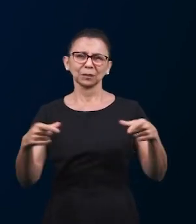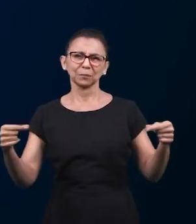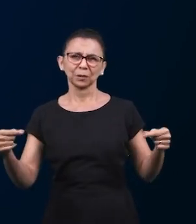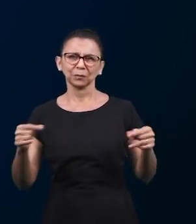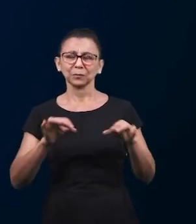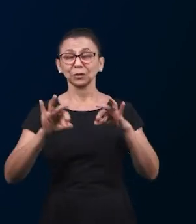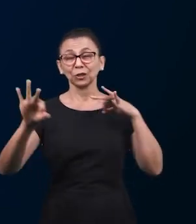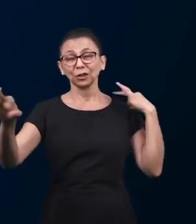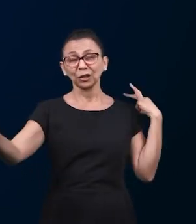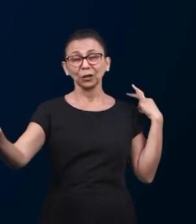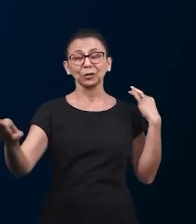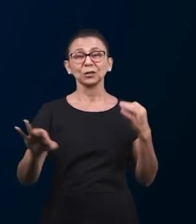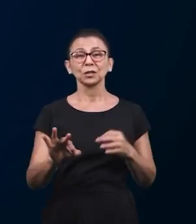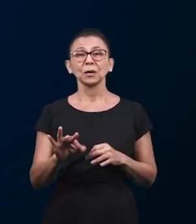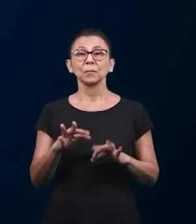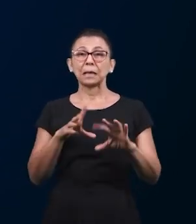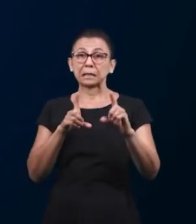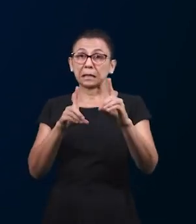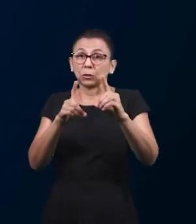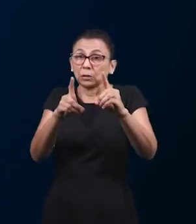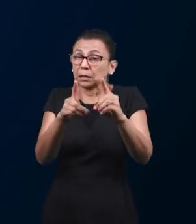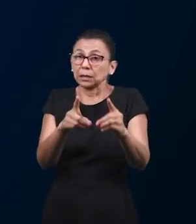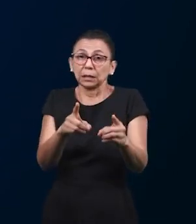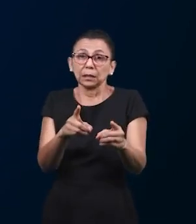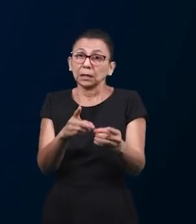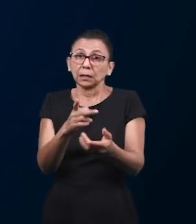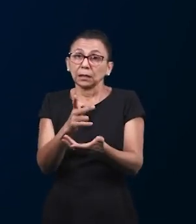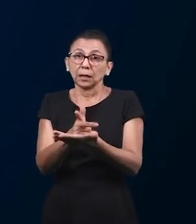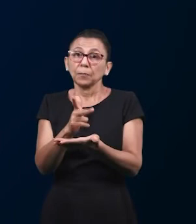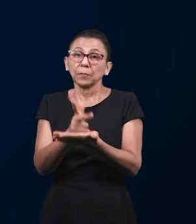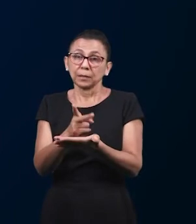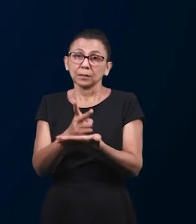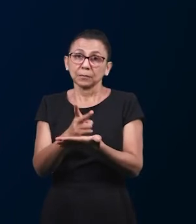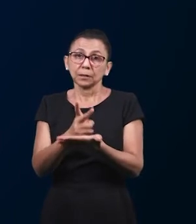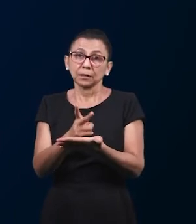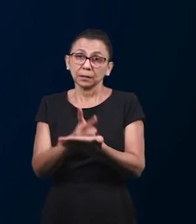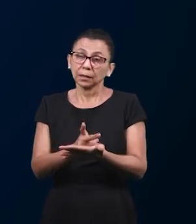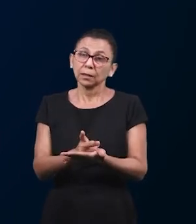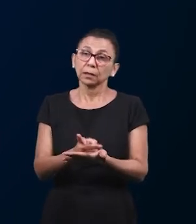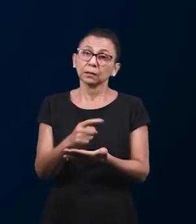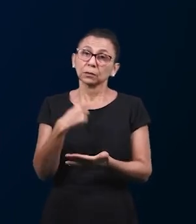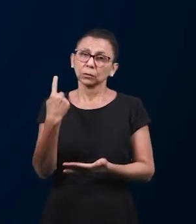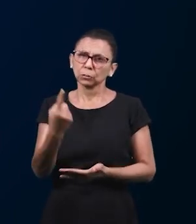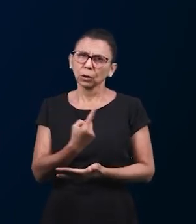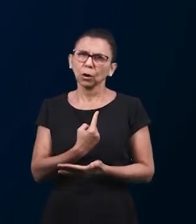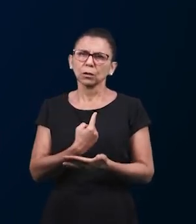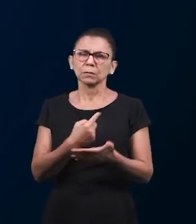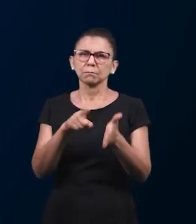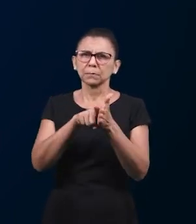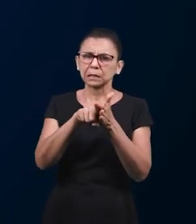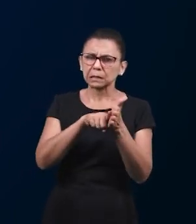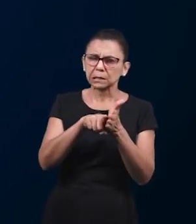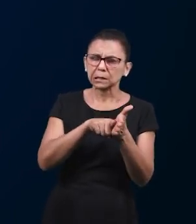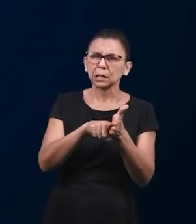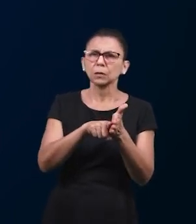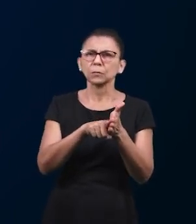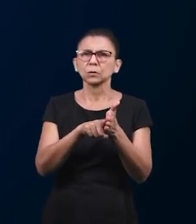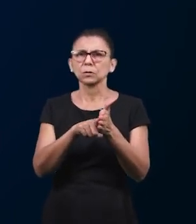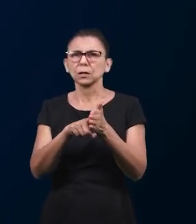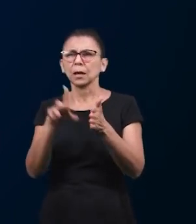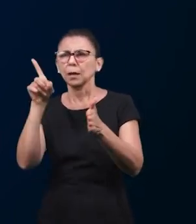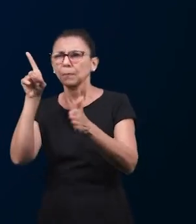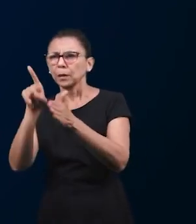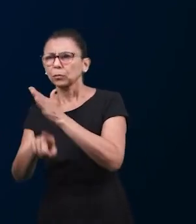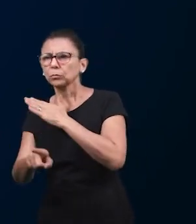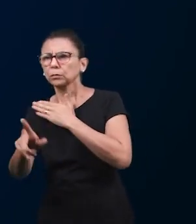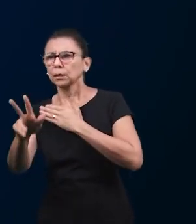мы находимся физически далеко друг от друга но объединены одним словом и по мере того как мы ищем